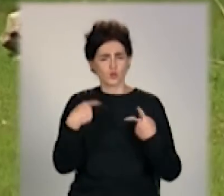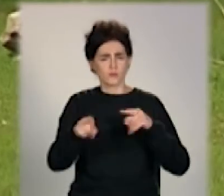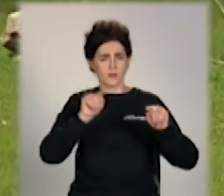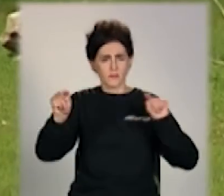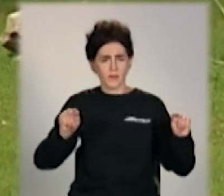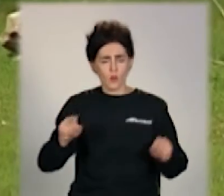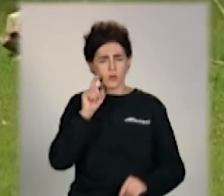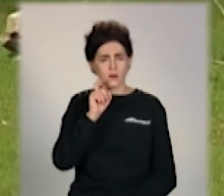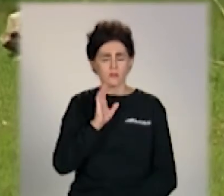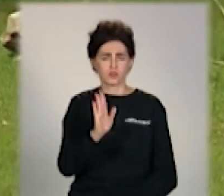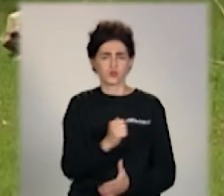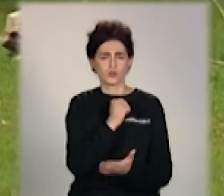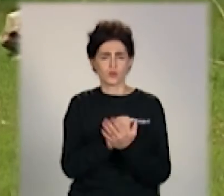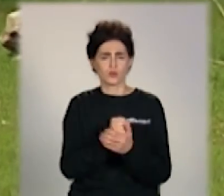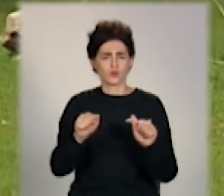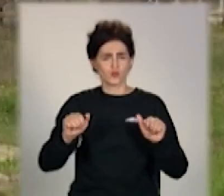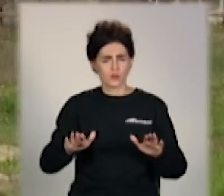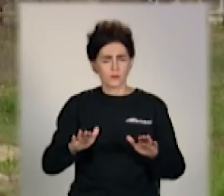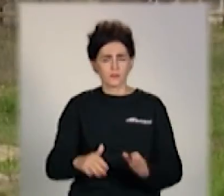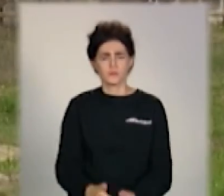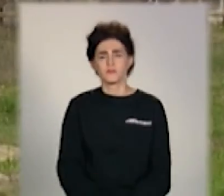України буде остаточне рішення.